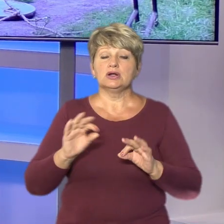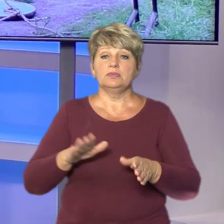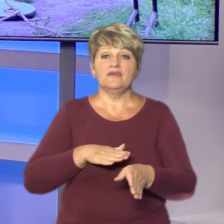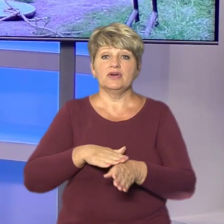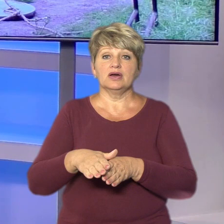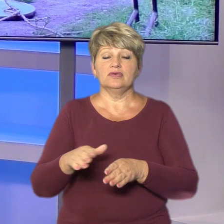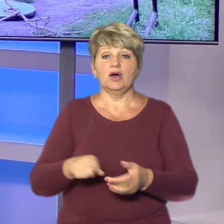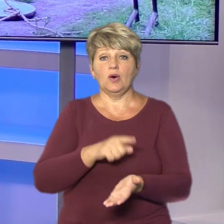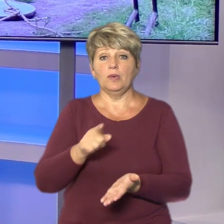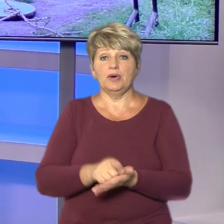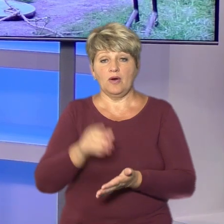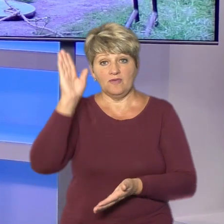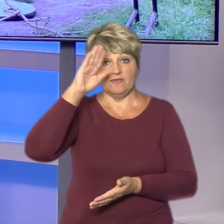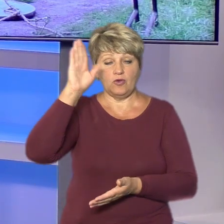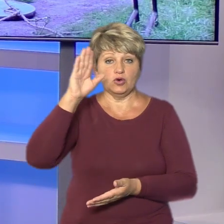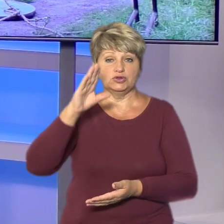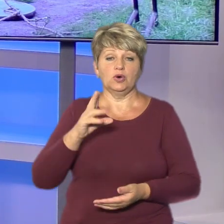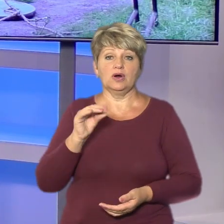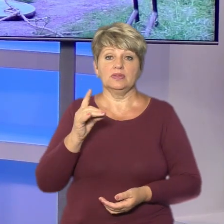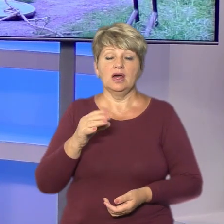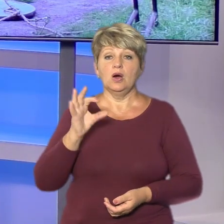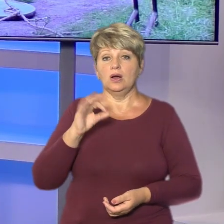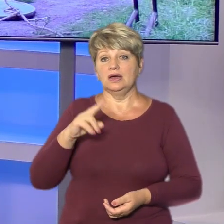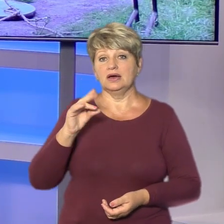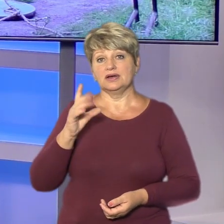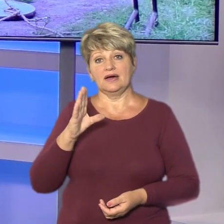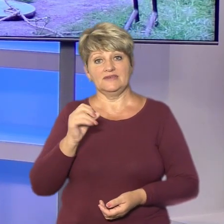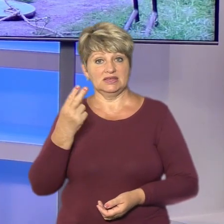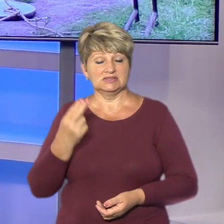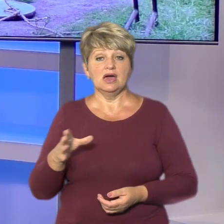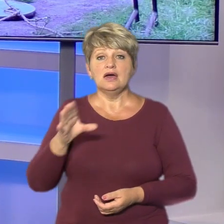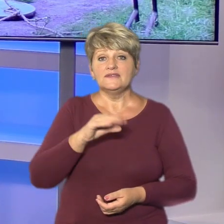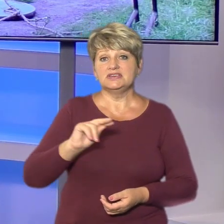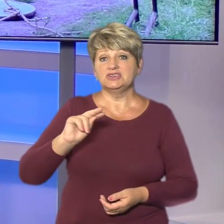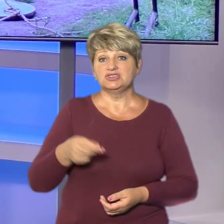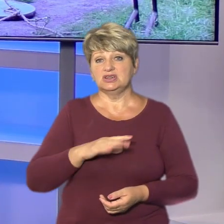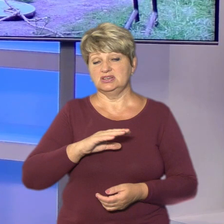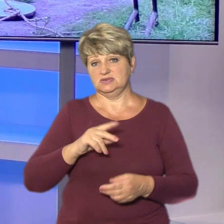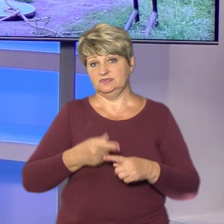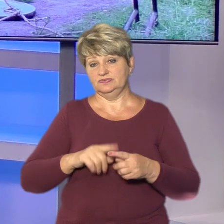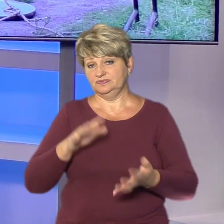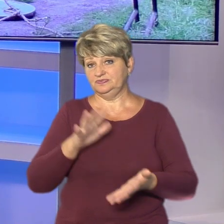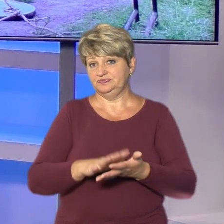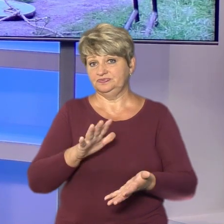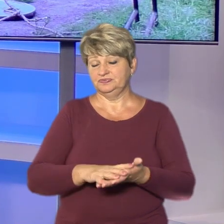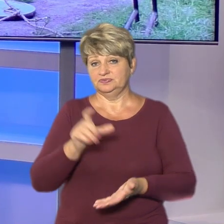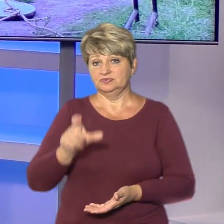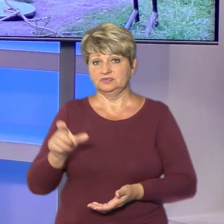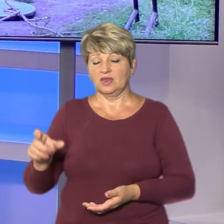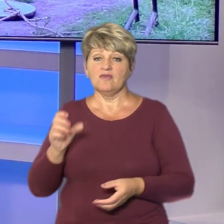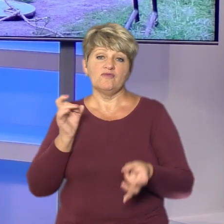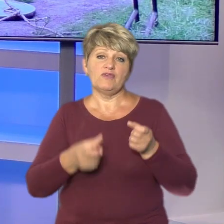начальника дільниці водовідведення Олег Кравець. Каже, усе через недбалість людей. Вони викидають туди все, що